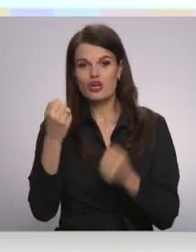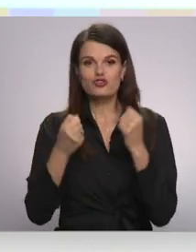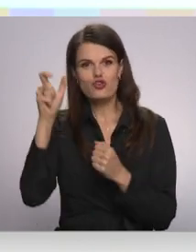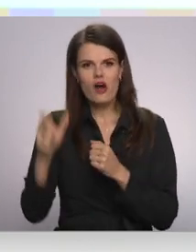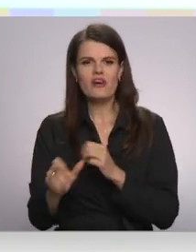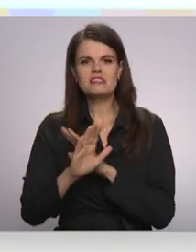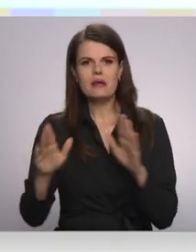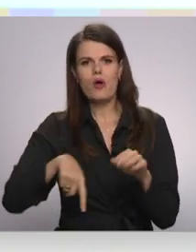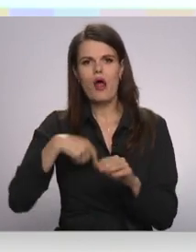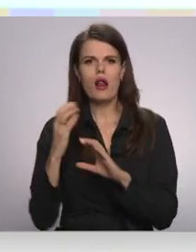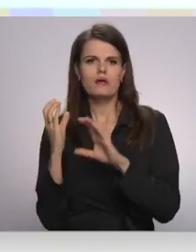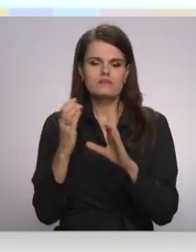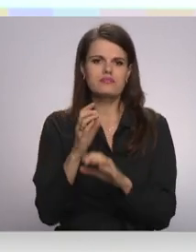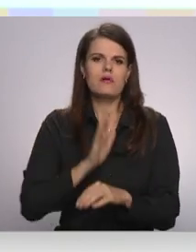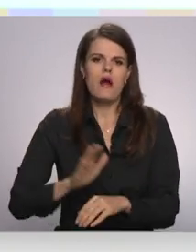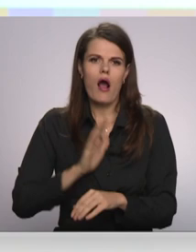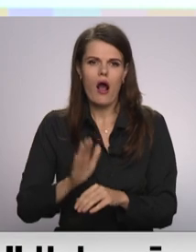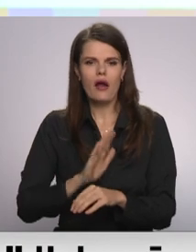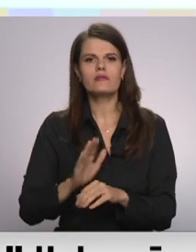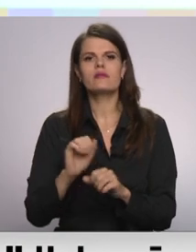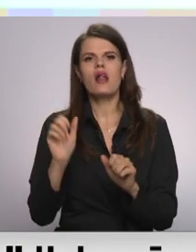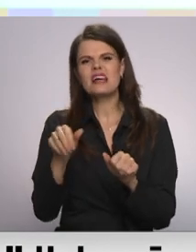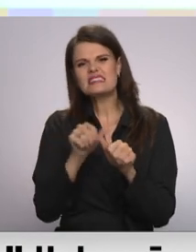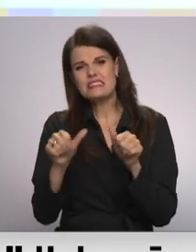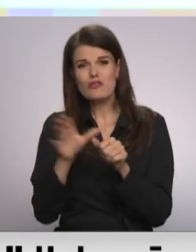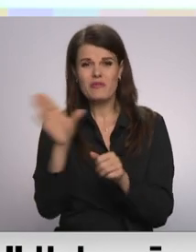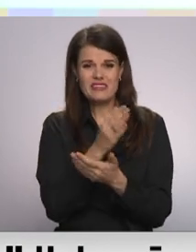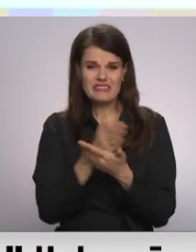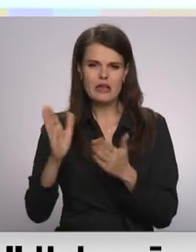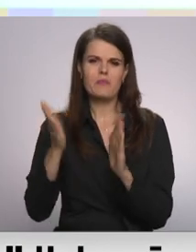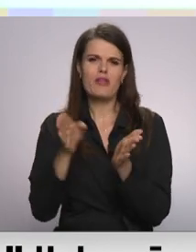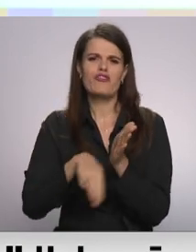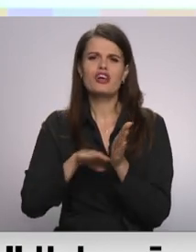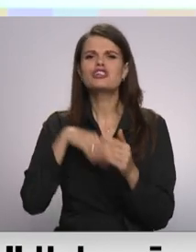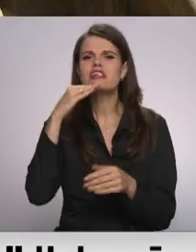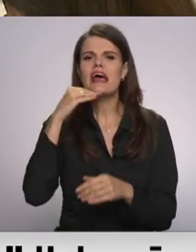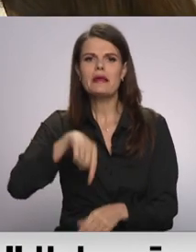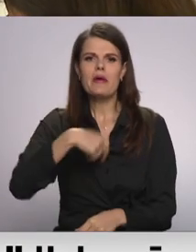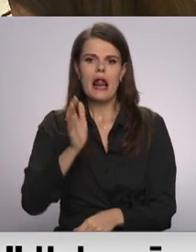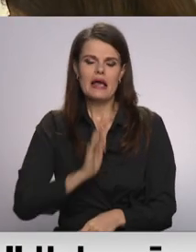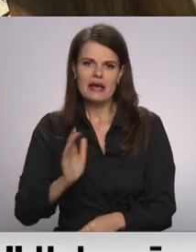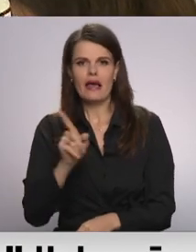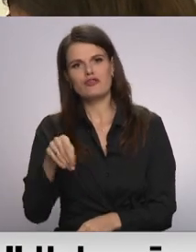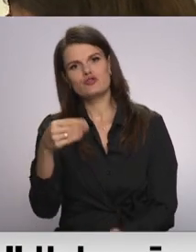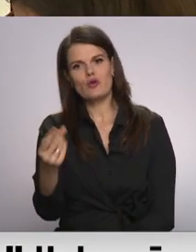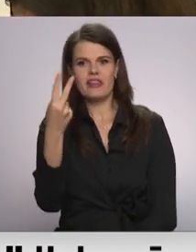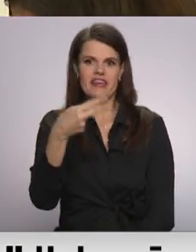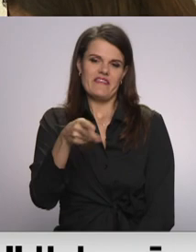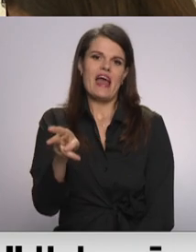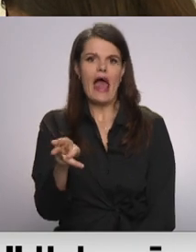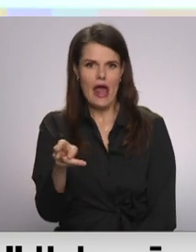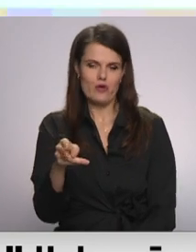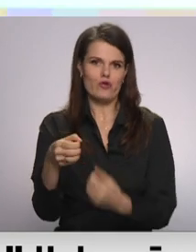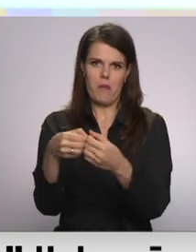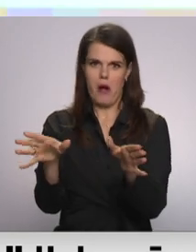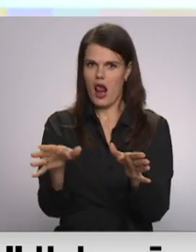pastiprināti kavētas un viņam nepiesietos par kādu iespējamo sīkumu, kaut arī visam viņam ir kārtībā, viņš kaut vai pat divus eiro iedod un viņš tiek